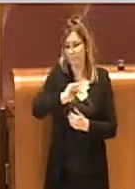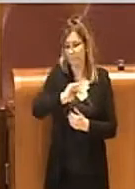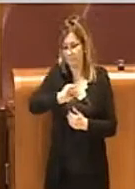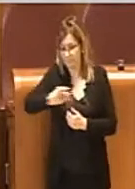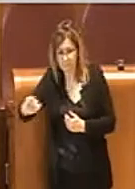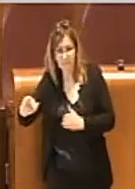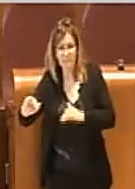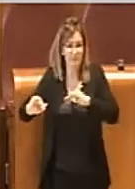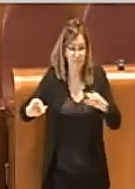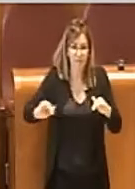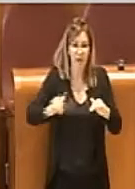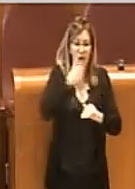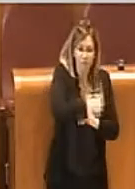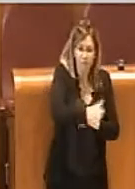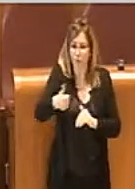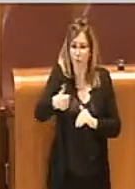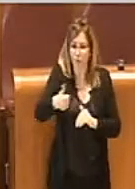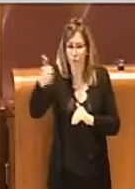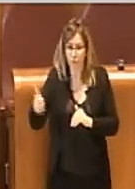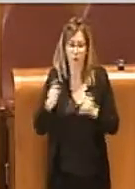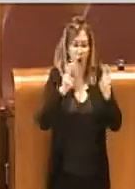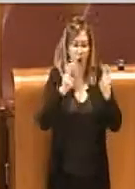trattare tema per tema. Grazie, Presidente.